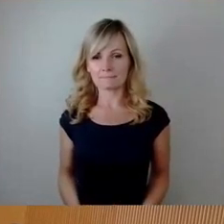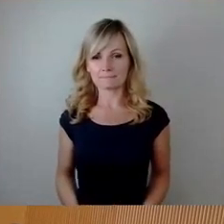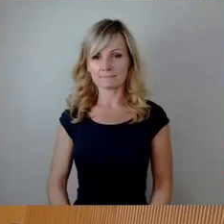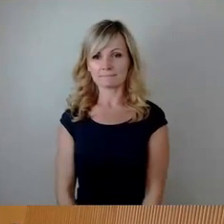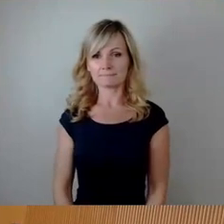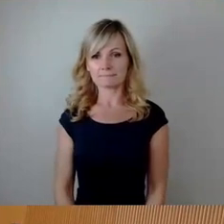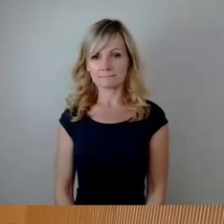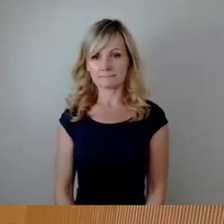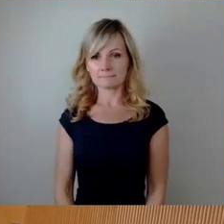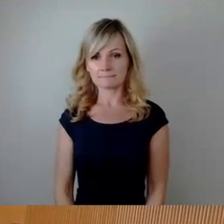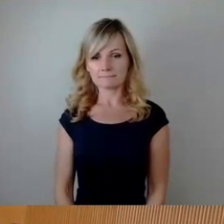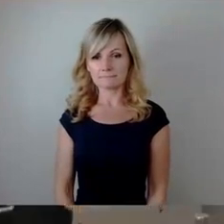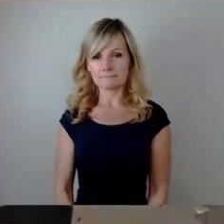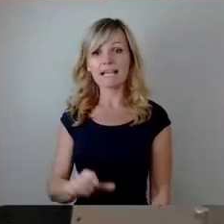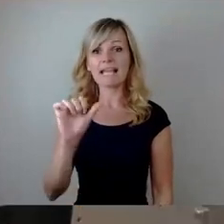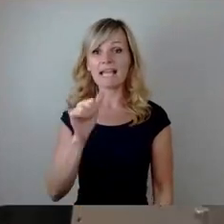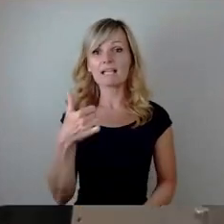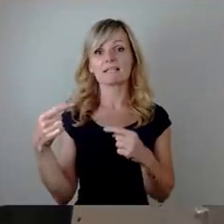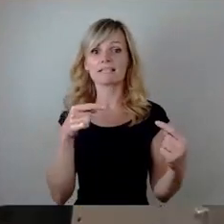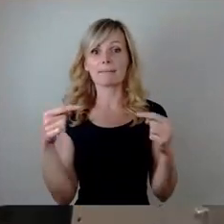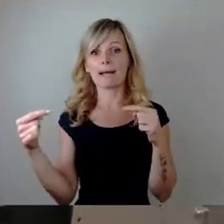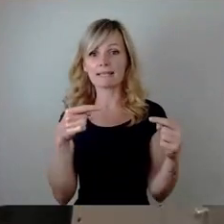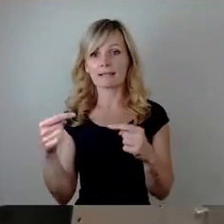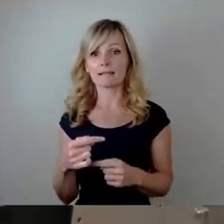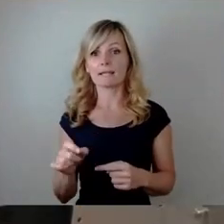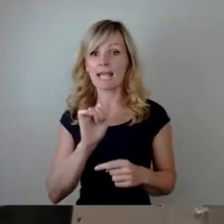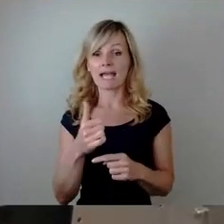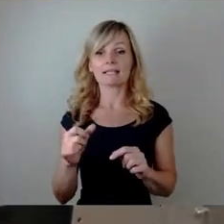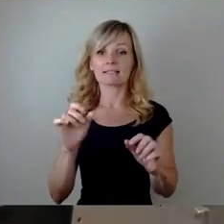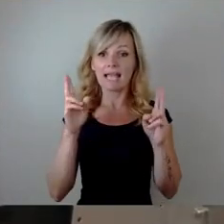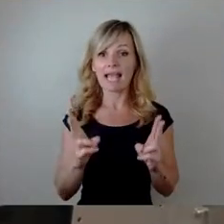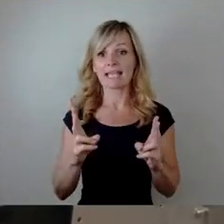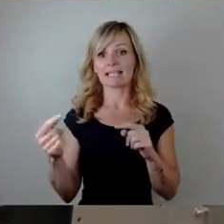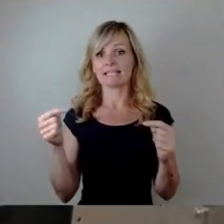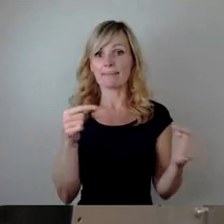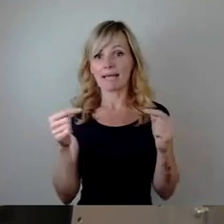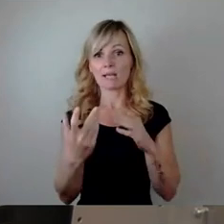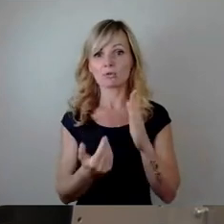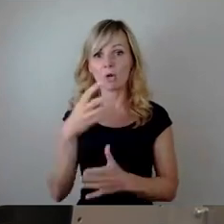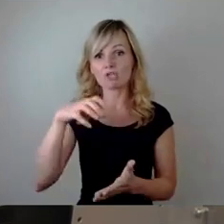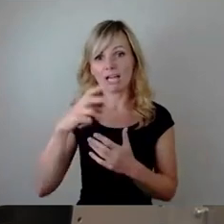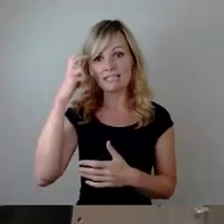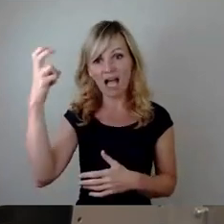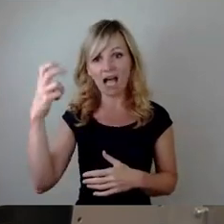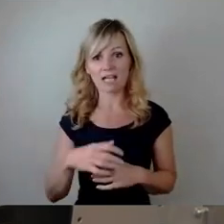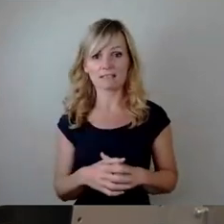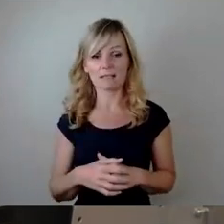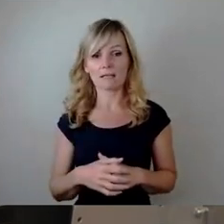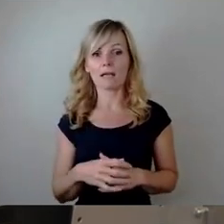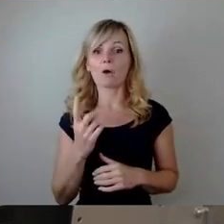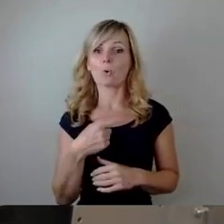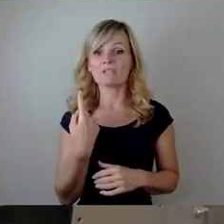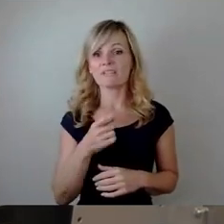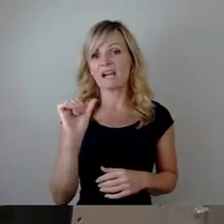Die erste Debatte, echte Debatte im neuen Stadtrat und wir sind wieder voll im Ideologie-Zirkus, Herr Kiesling. Danke.